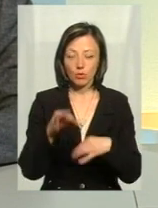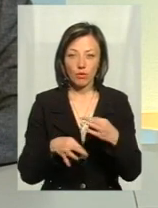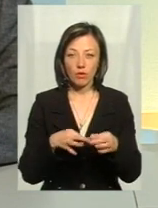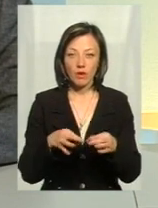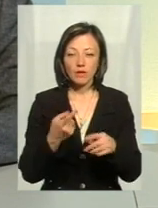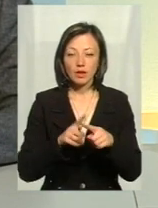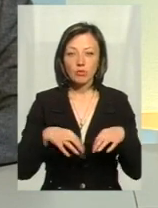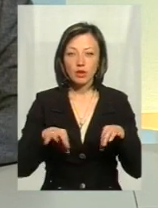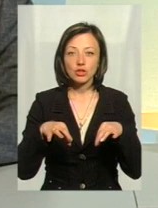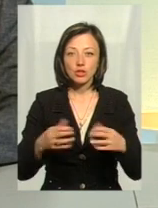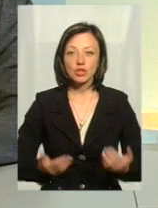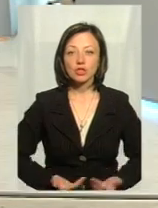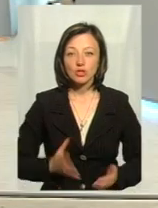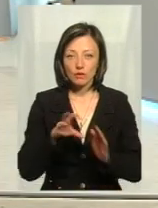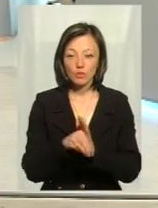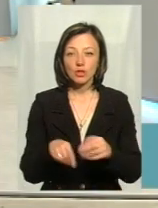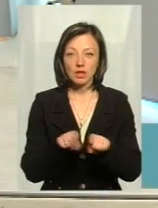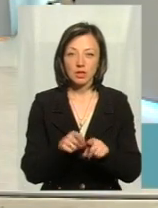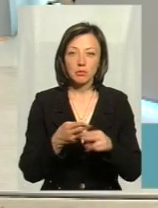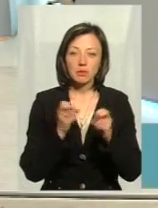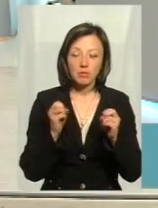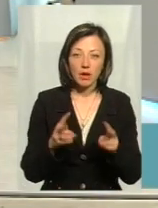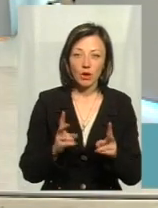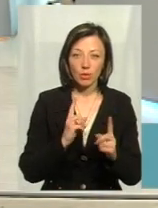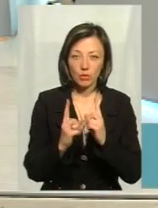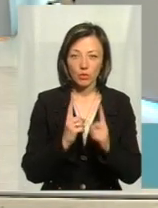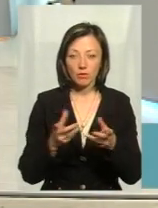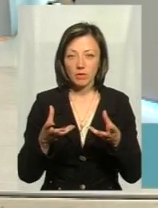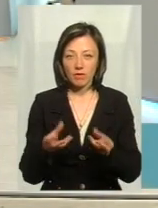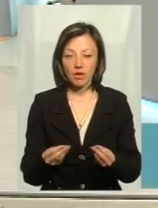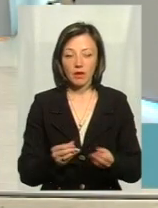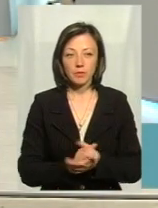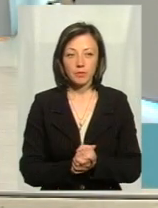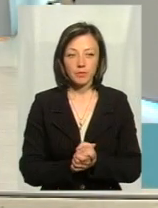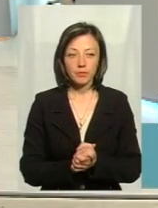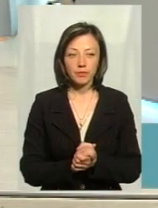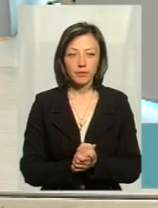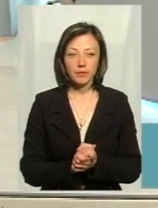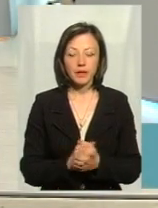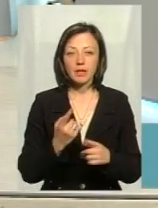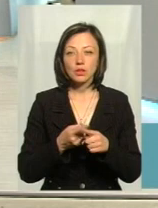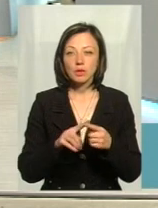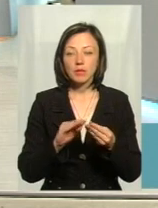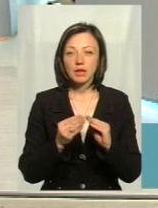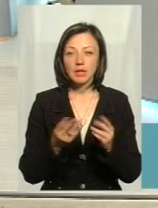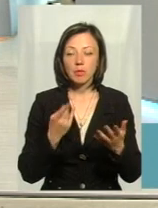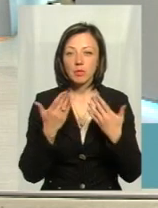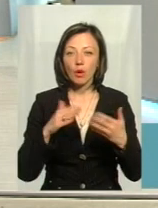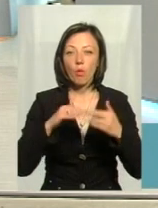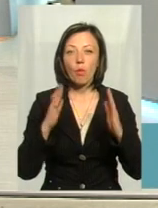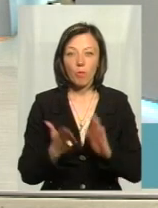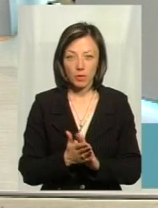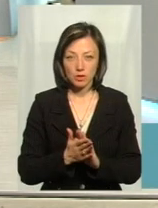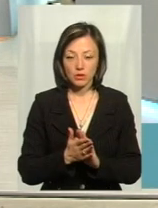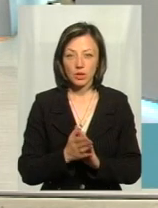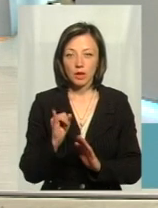Вони в тих машинах там майже живуть. Це, опять же, на безпеку руху впливає. Тобто, до цієї проблеми треба підійти комплексно.